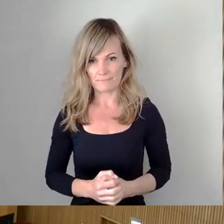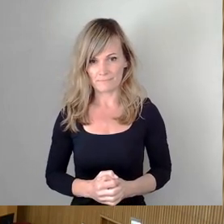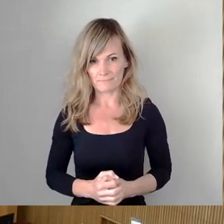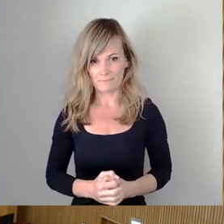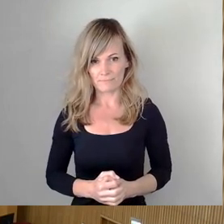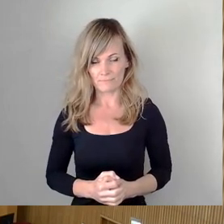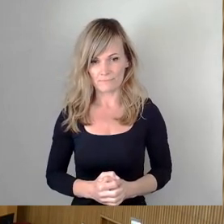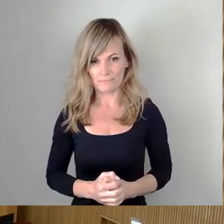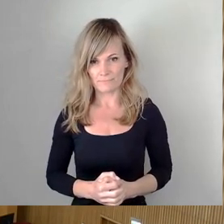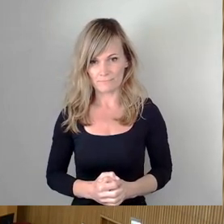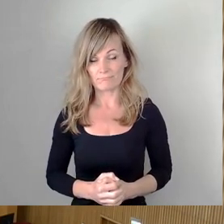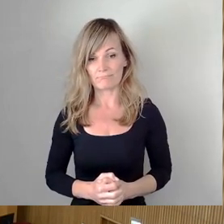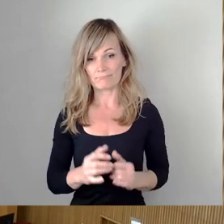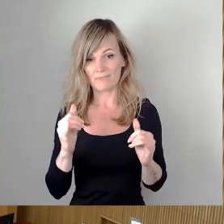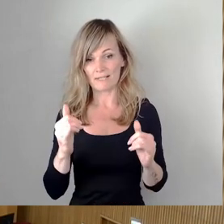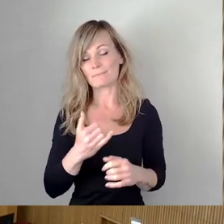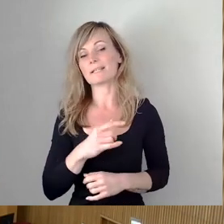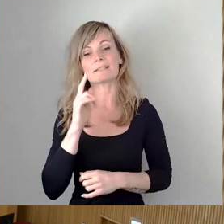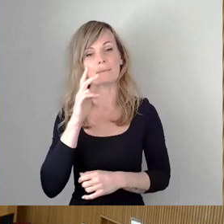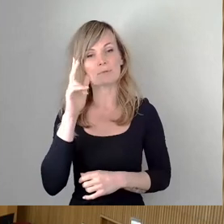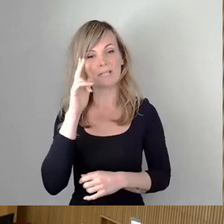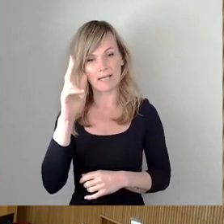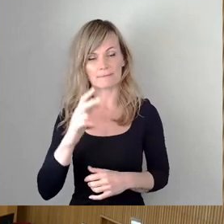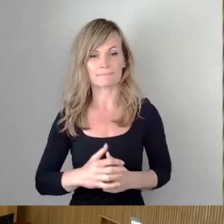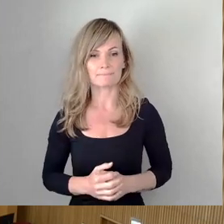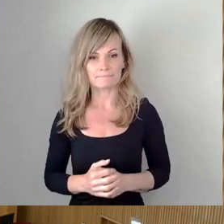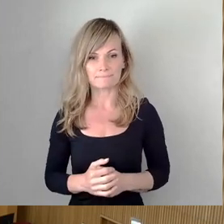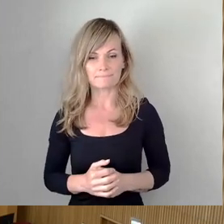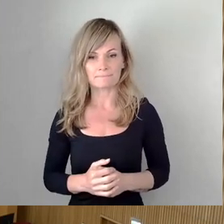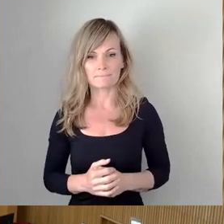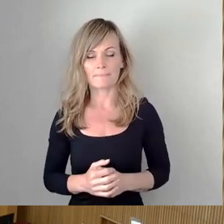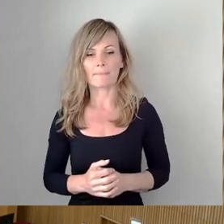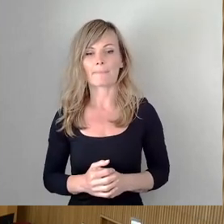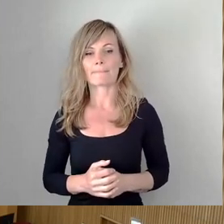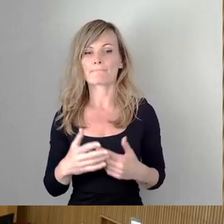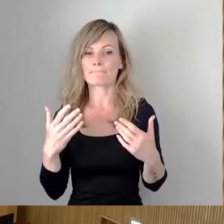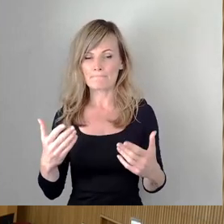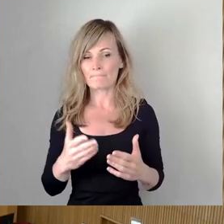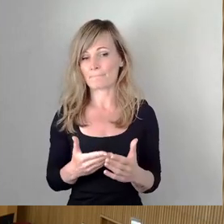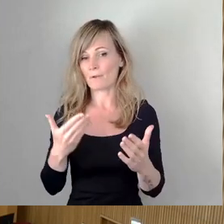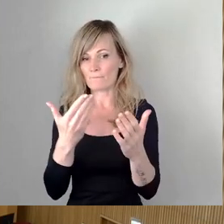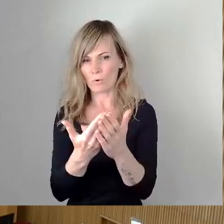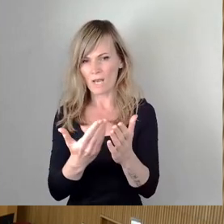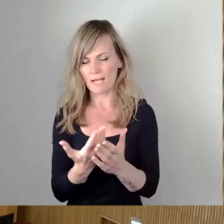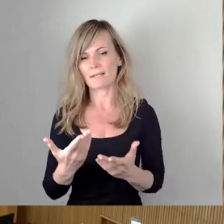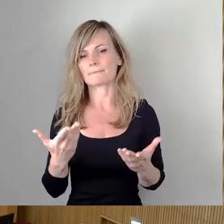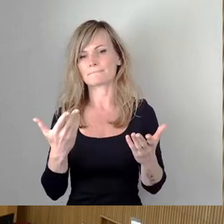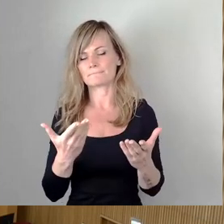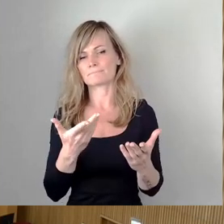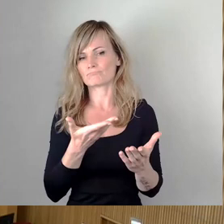Ja, meine Damen und wir schlagen Ihnen ja mit einer anderen Vorlage, die heute nicht gegenständlich ist, die